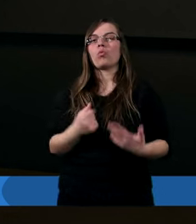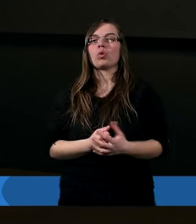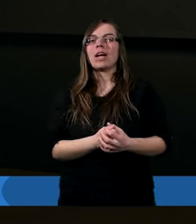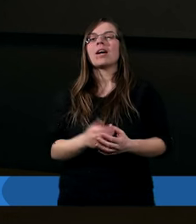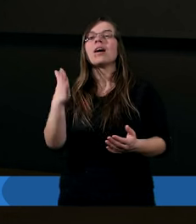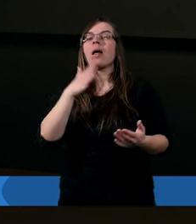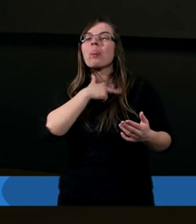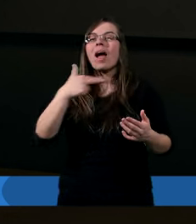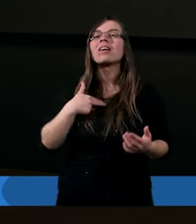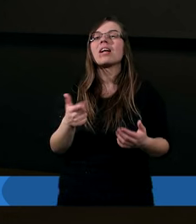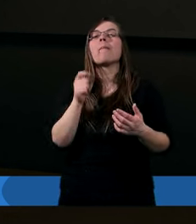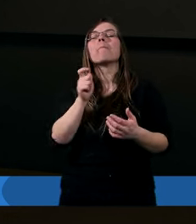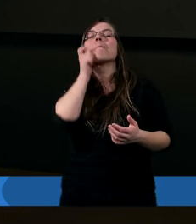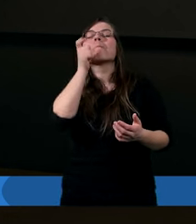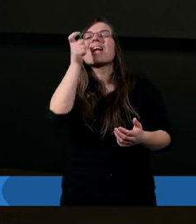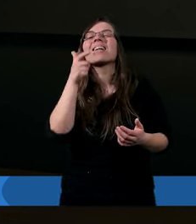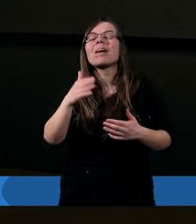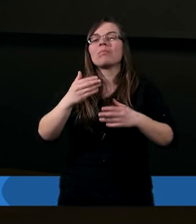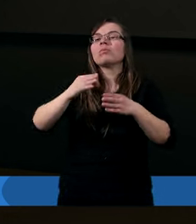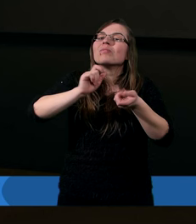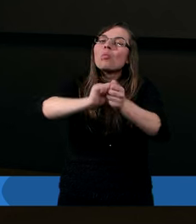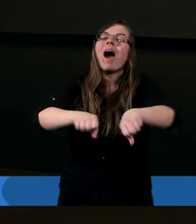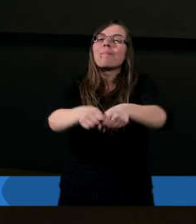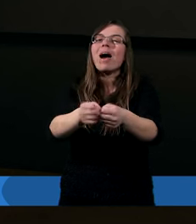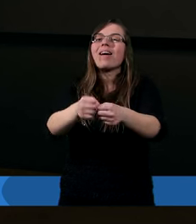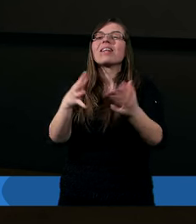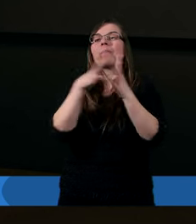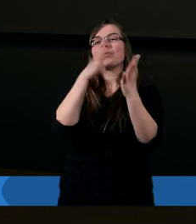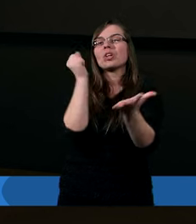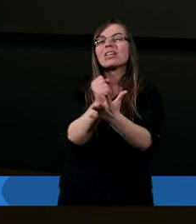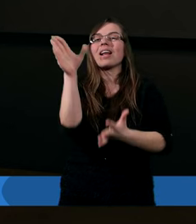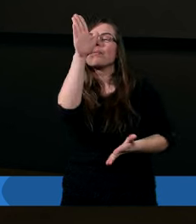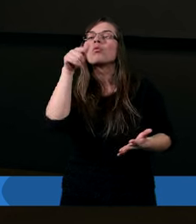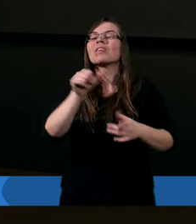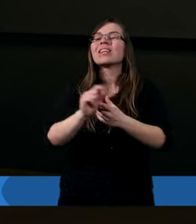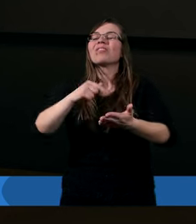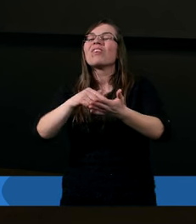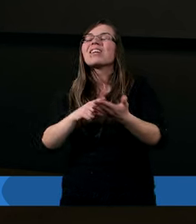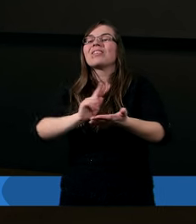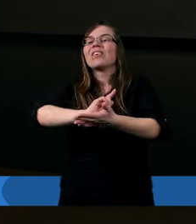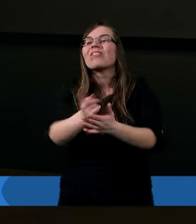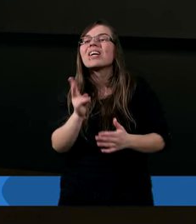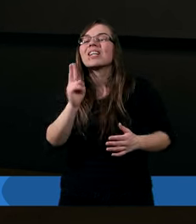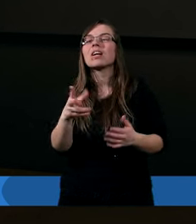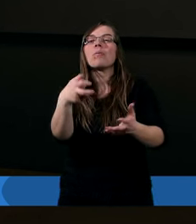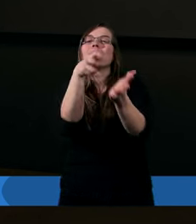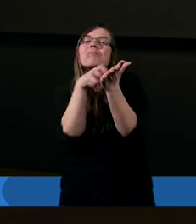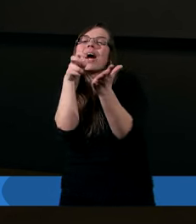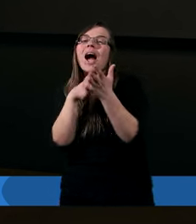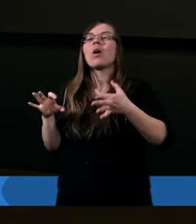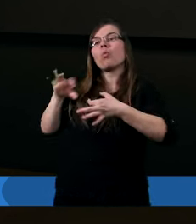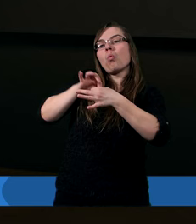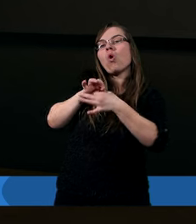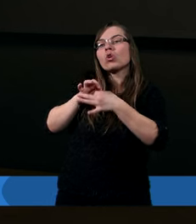Nasze przestępowanie przykazań bożych to jest wynik braku łączności, braku